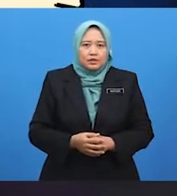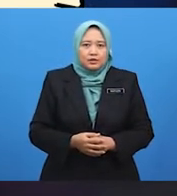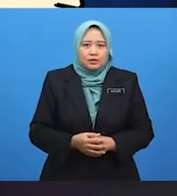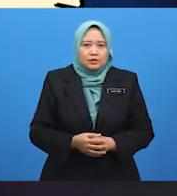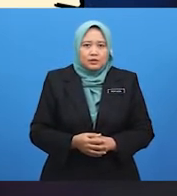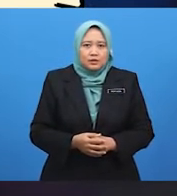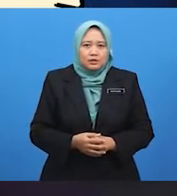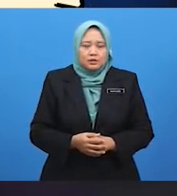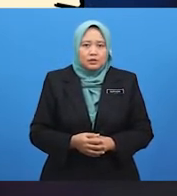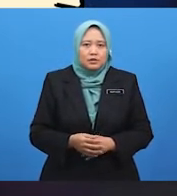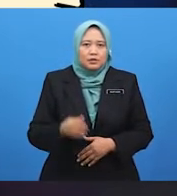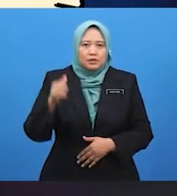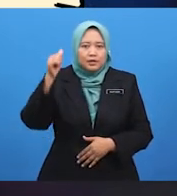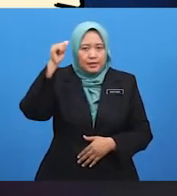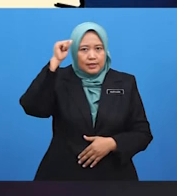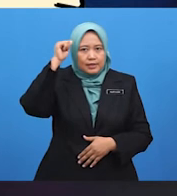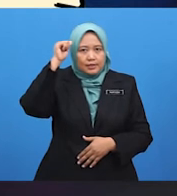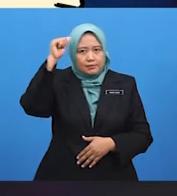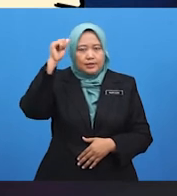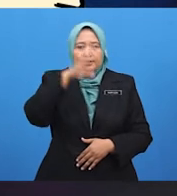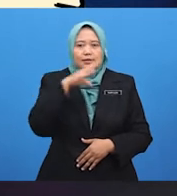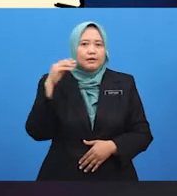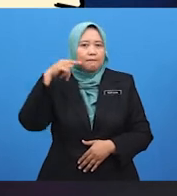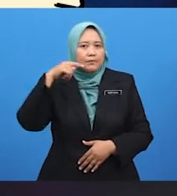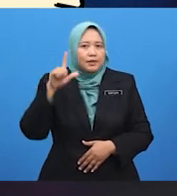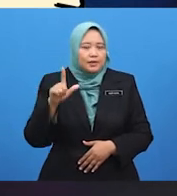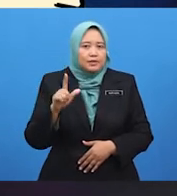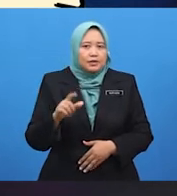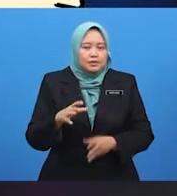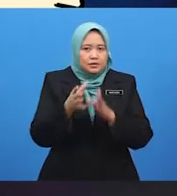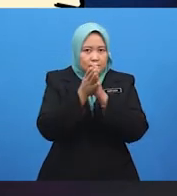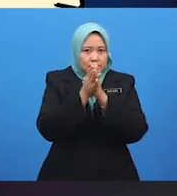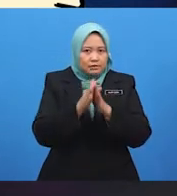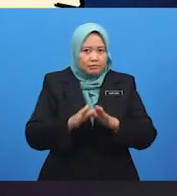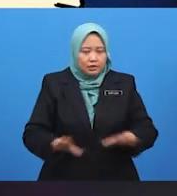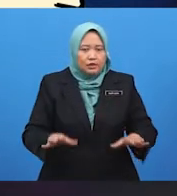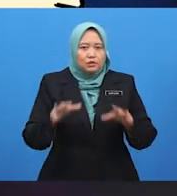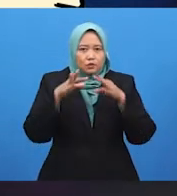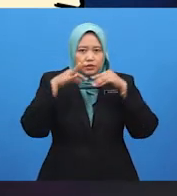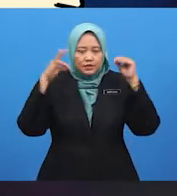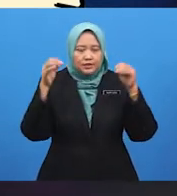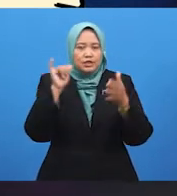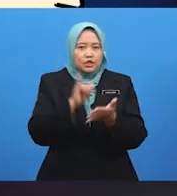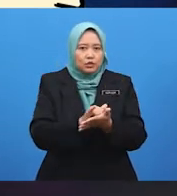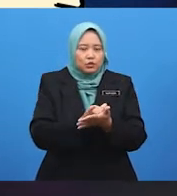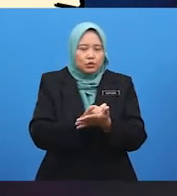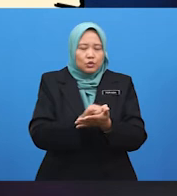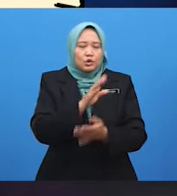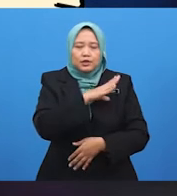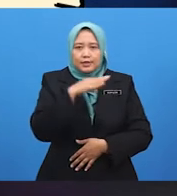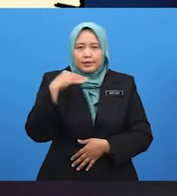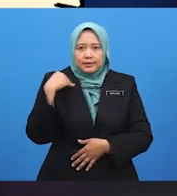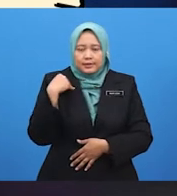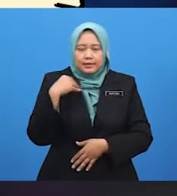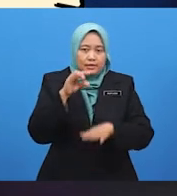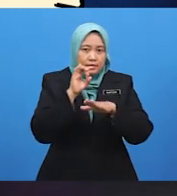itu daripada dipukul dan menegur David dengan cara yang baik. Mereka seterusnya